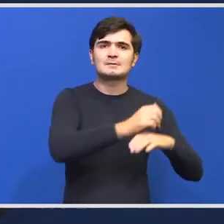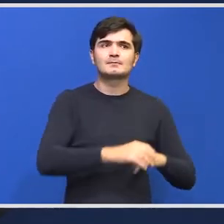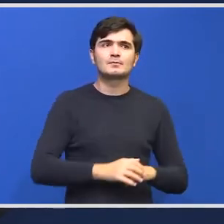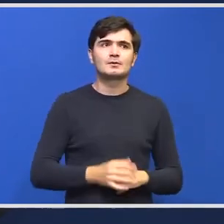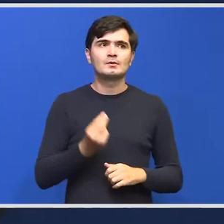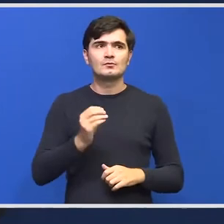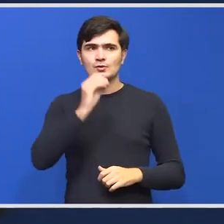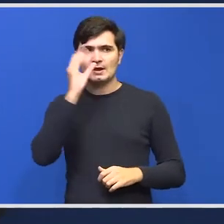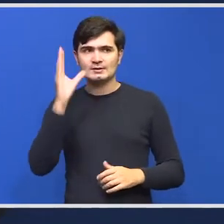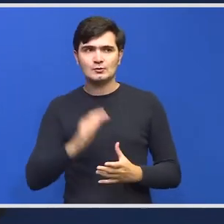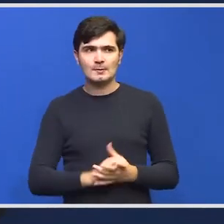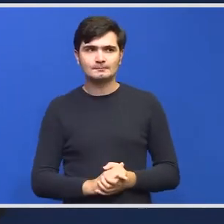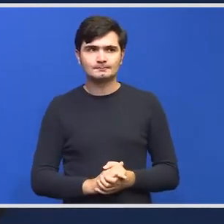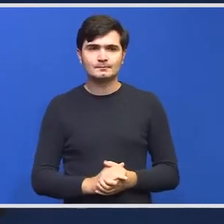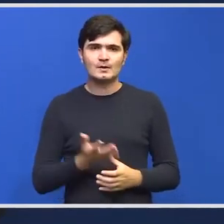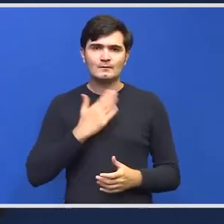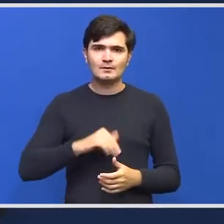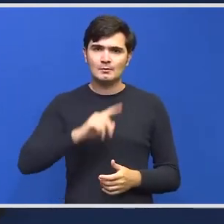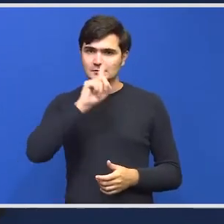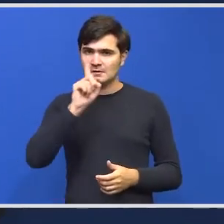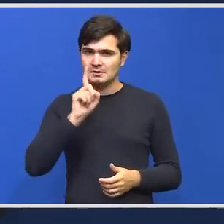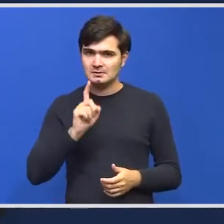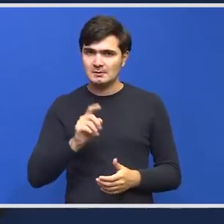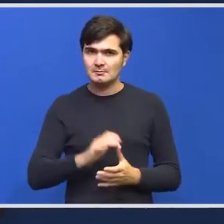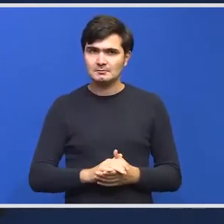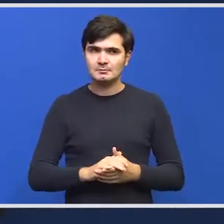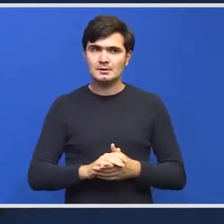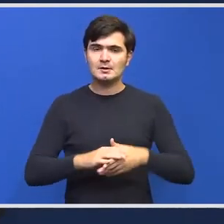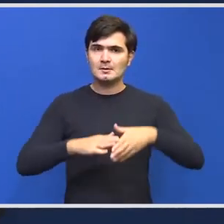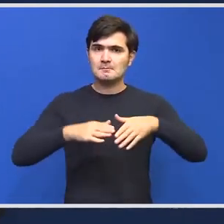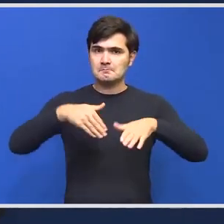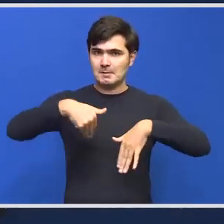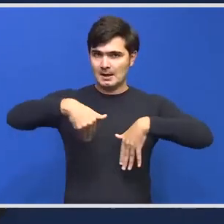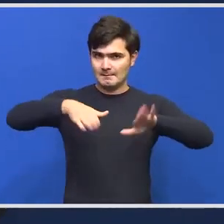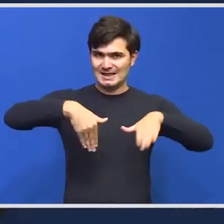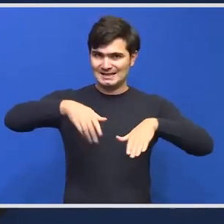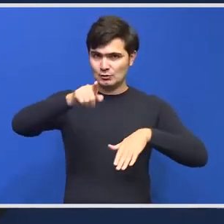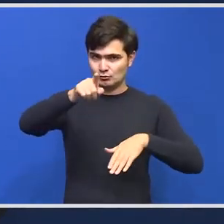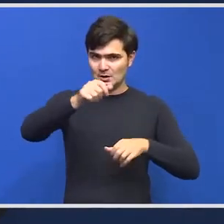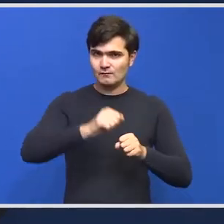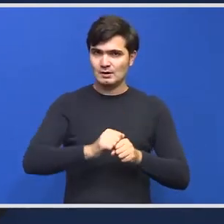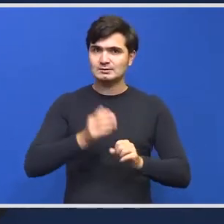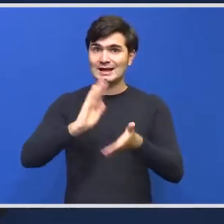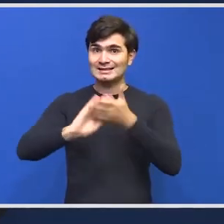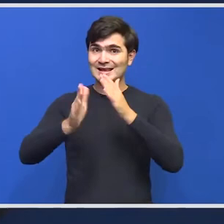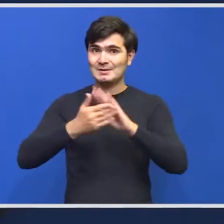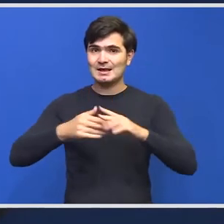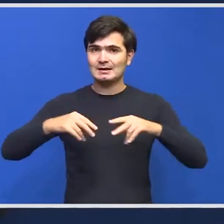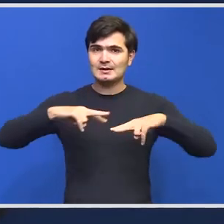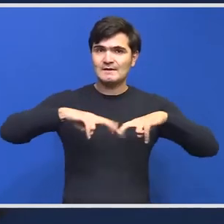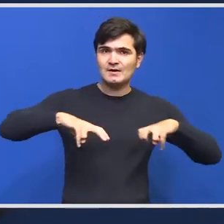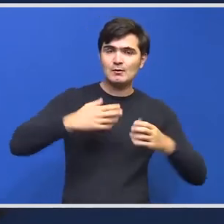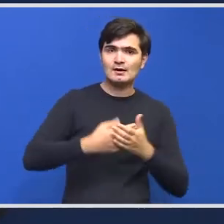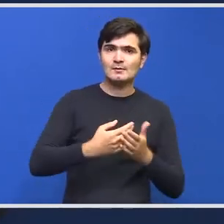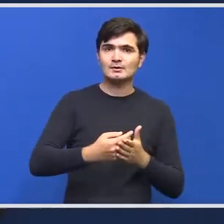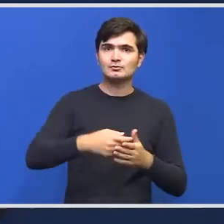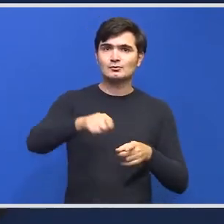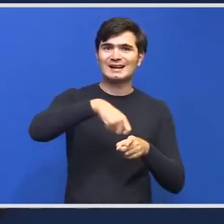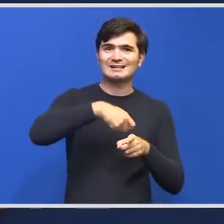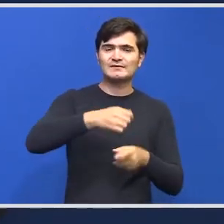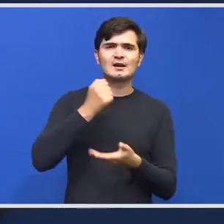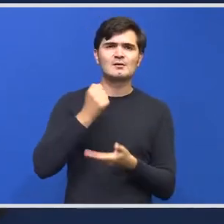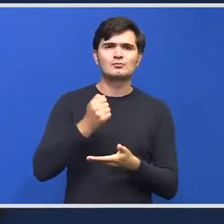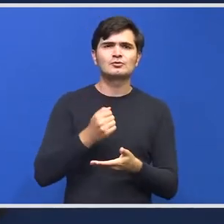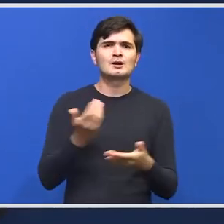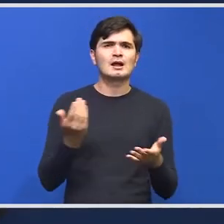ziua, alegul de scoantena 3. Domnule Ministru, voiam să vă întreb dacă la Minister ați terminat deja acea evaluare pentru rectificarea bugetară și